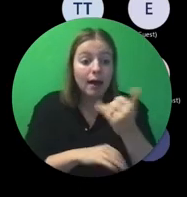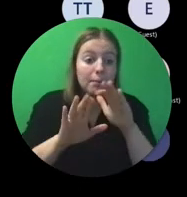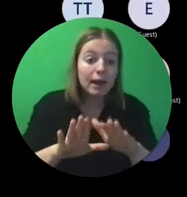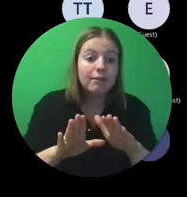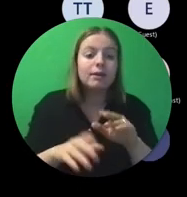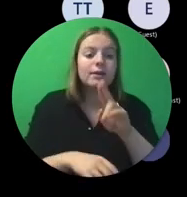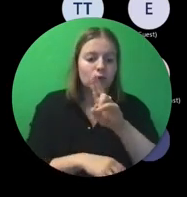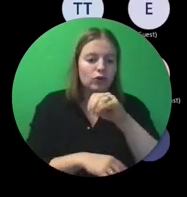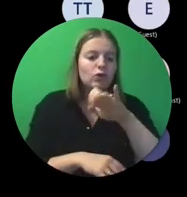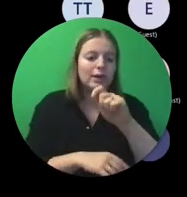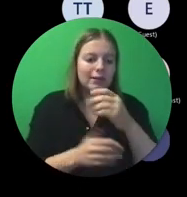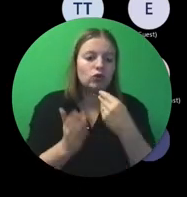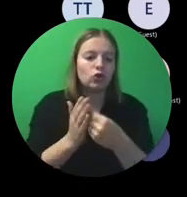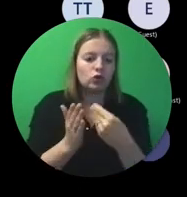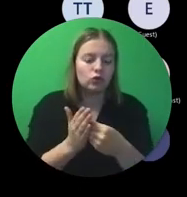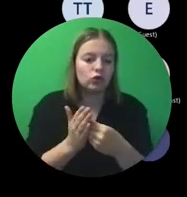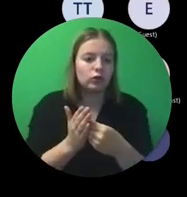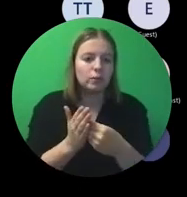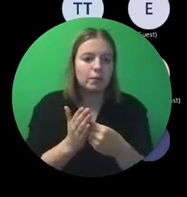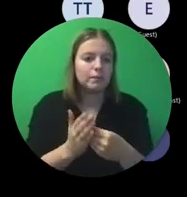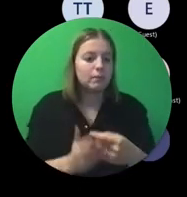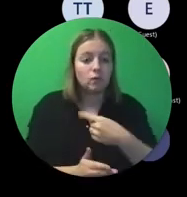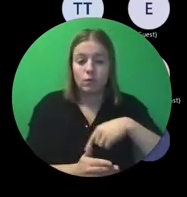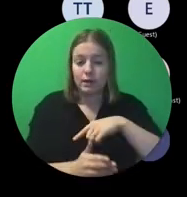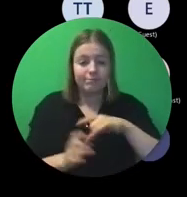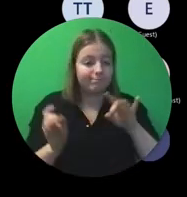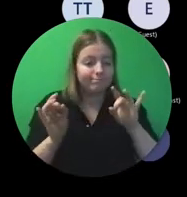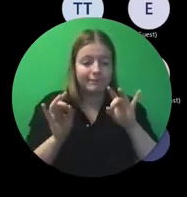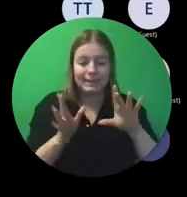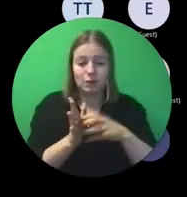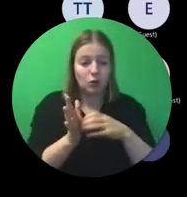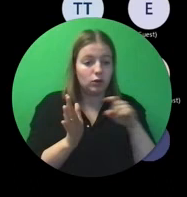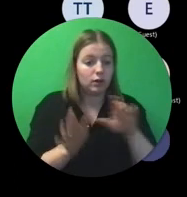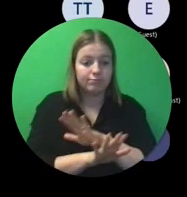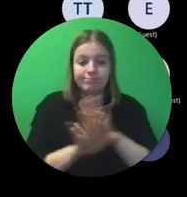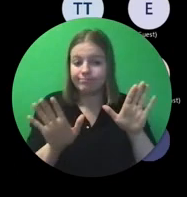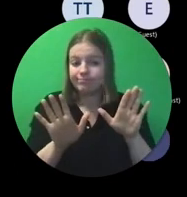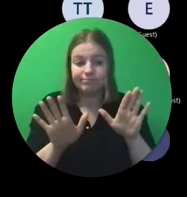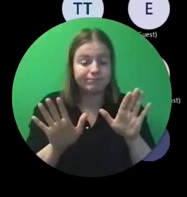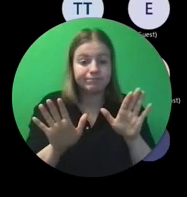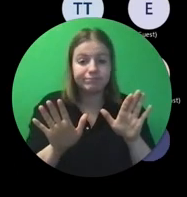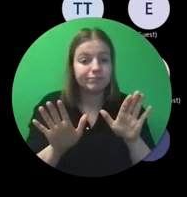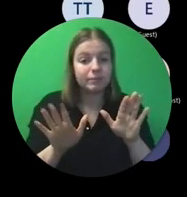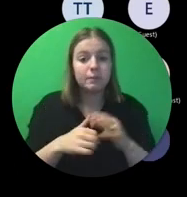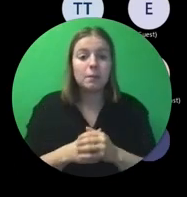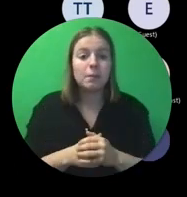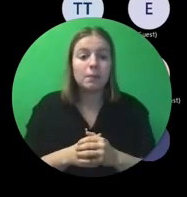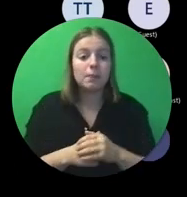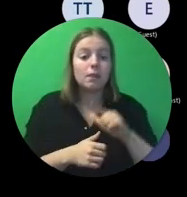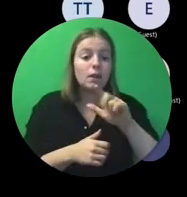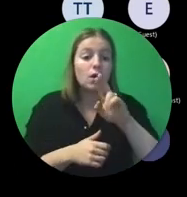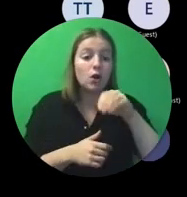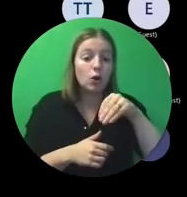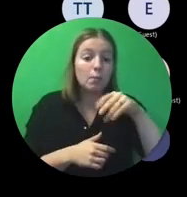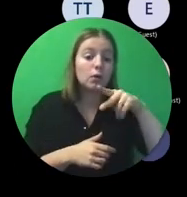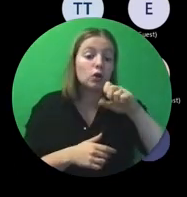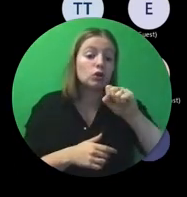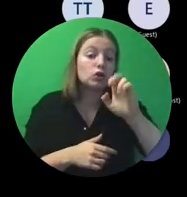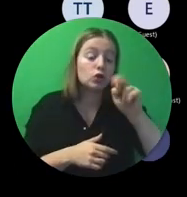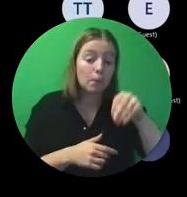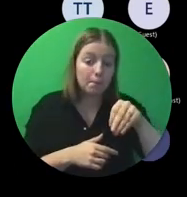zijn unit costs. Daar wordt ook hier niet mee gewerkt. Het zijn lump sums,